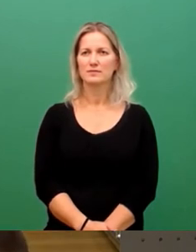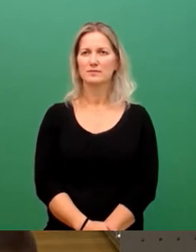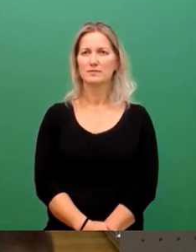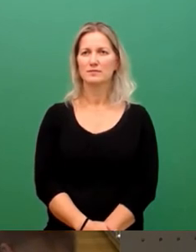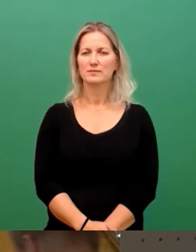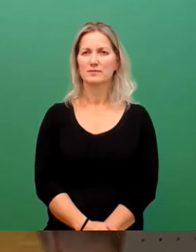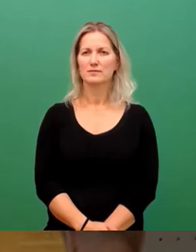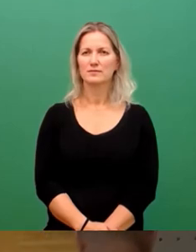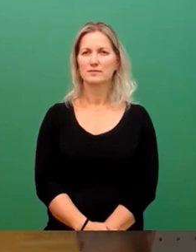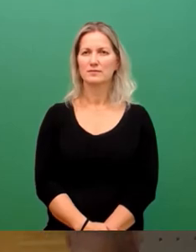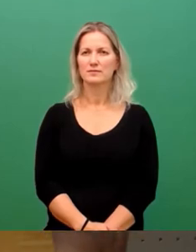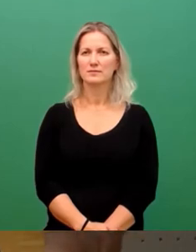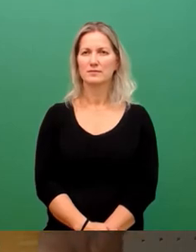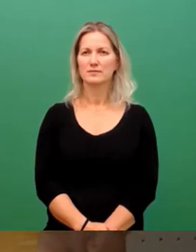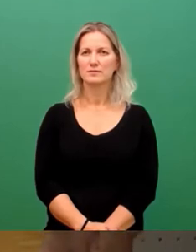Meine und